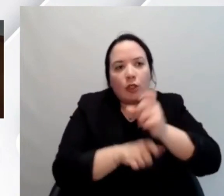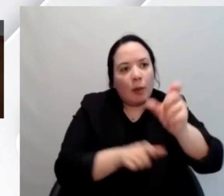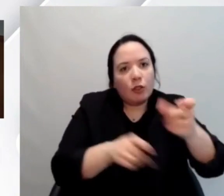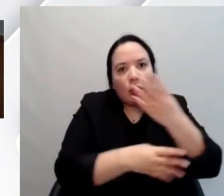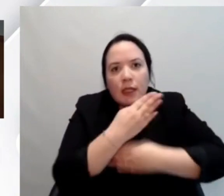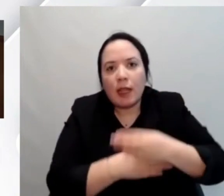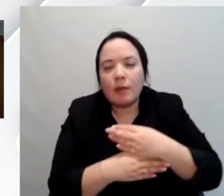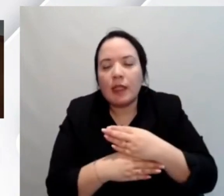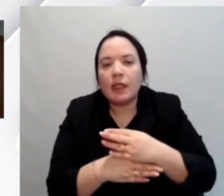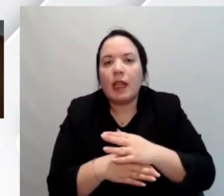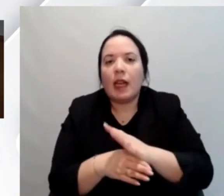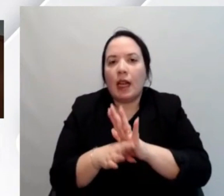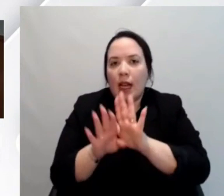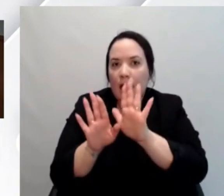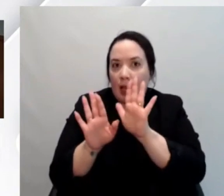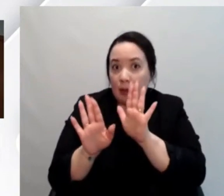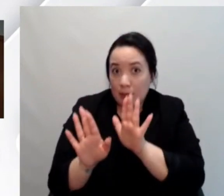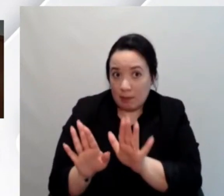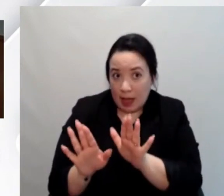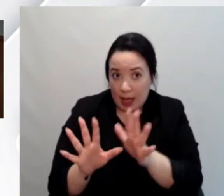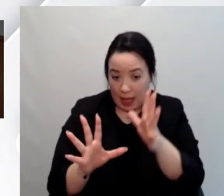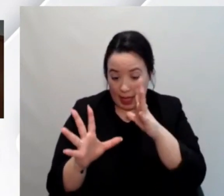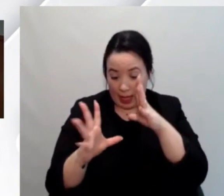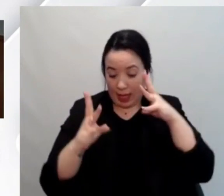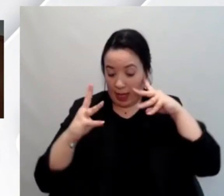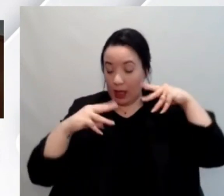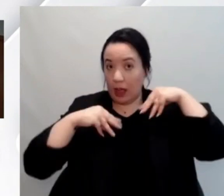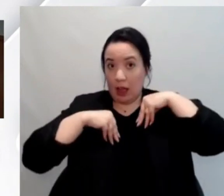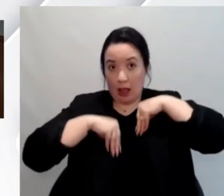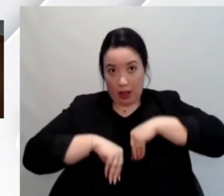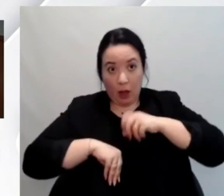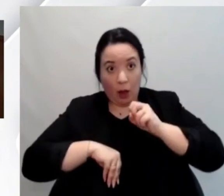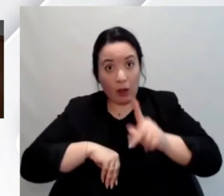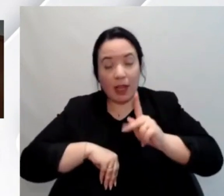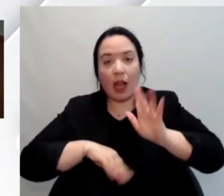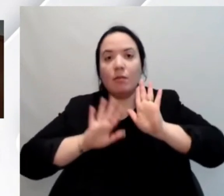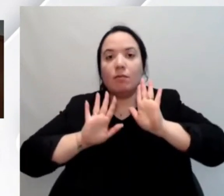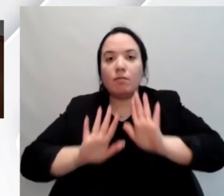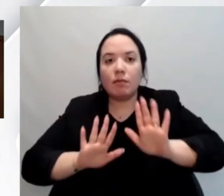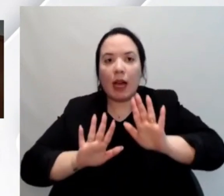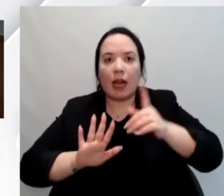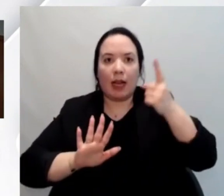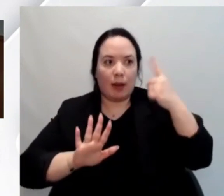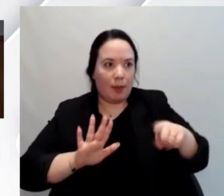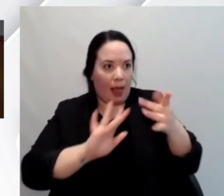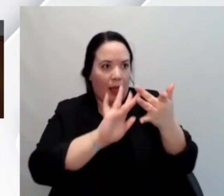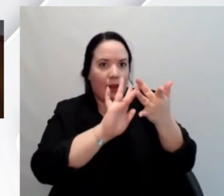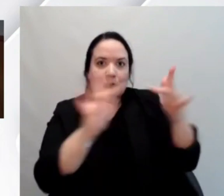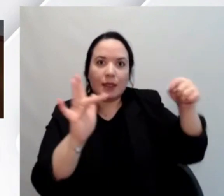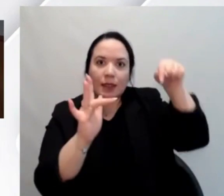ma per far sì che ci sia un web e delle